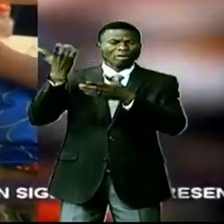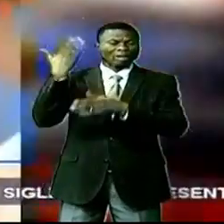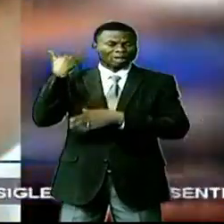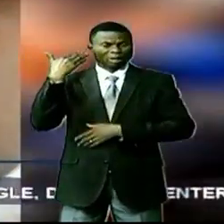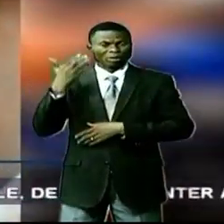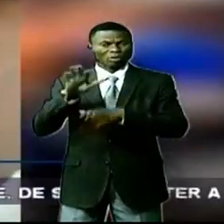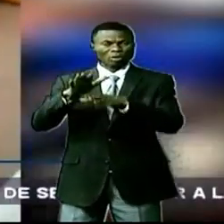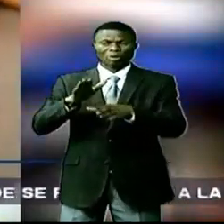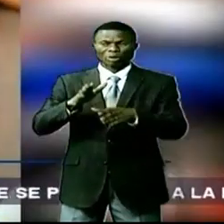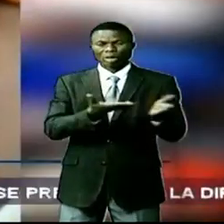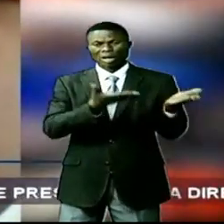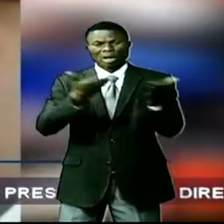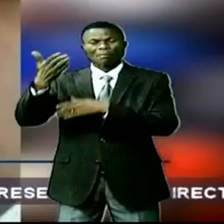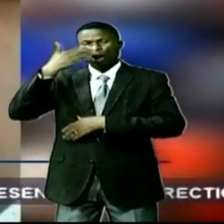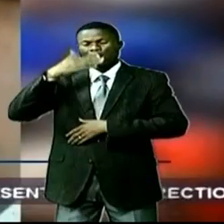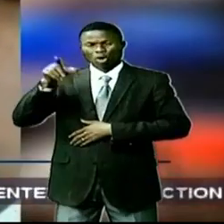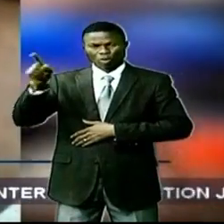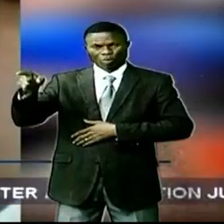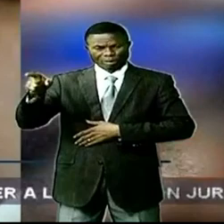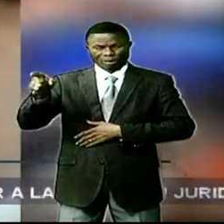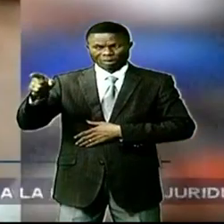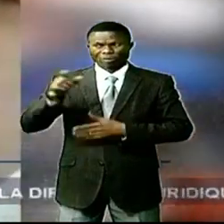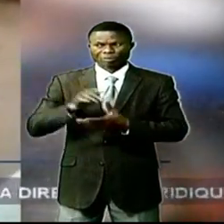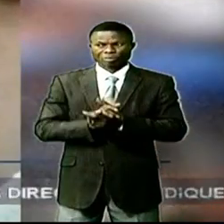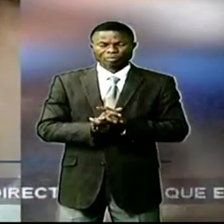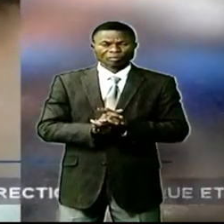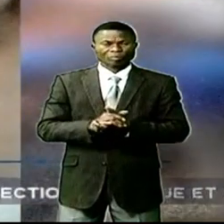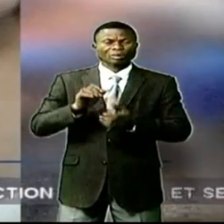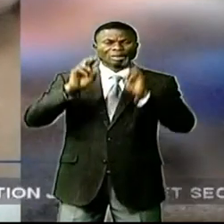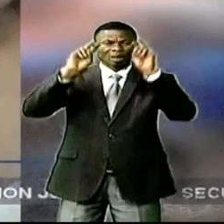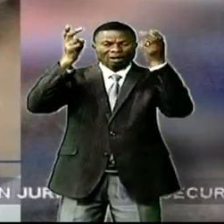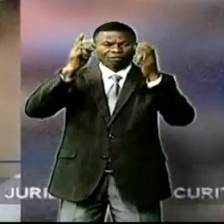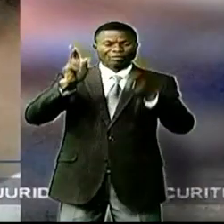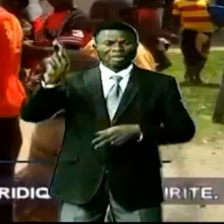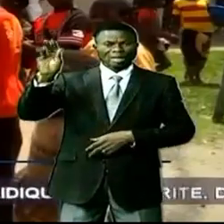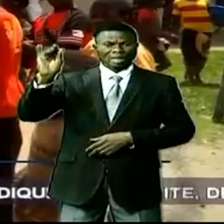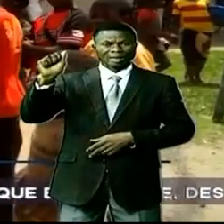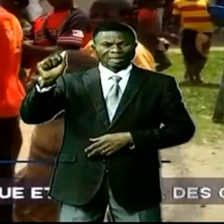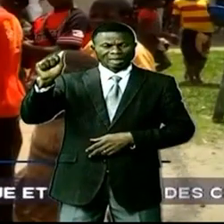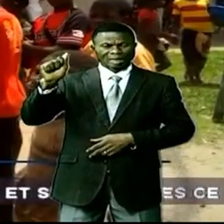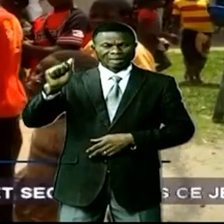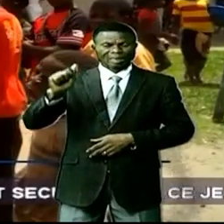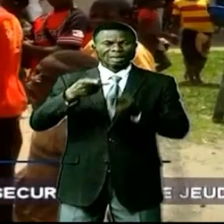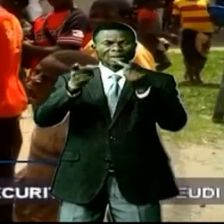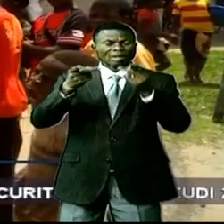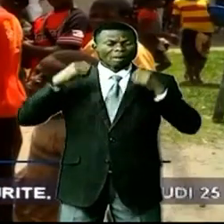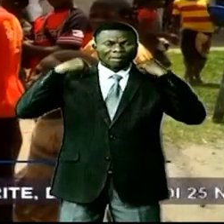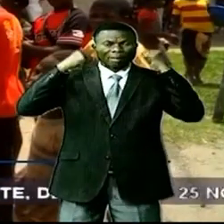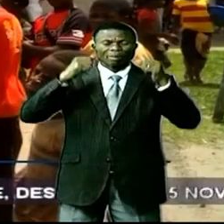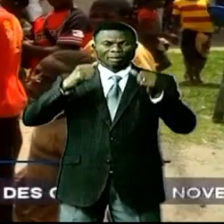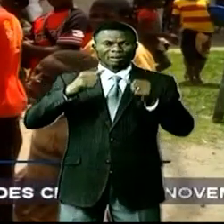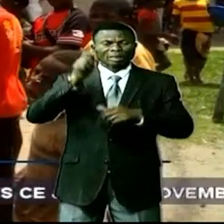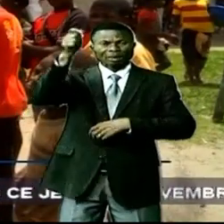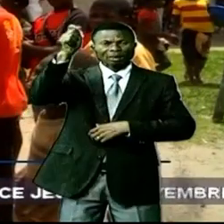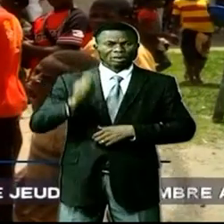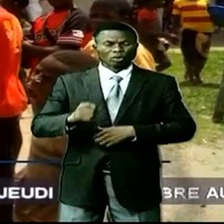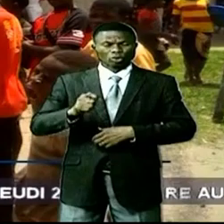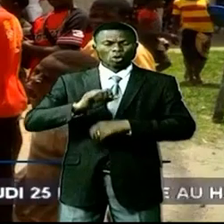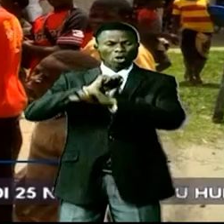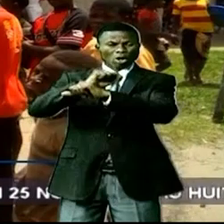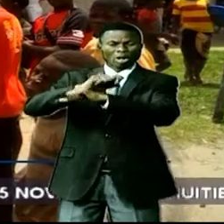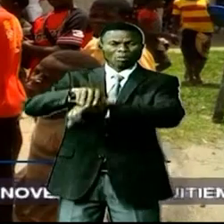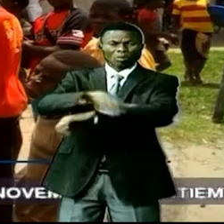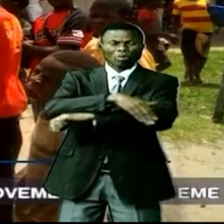Ils sont admis en soins dans cet hôpital. La cité de Kaimba n'a pas de caserne. Les hommes en armes imposent des barrières,